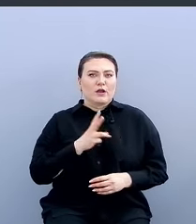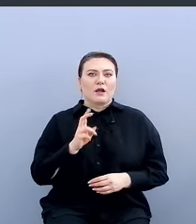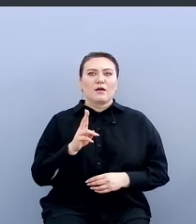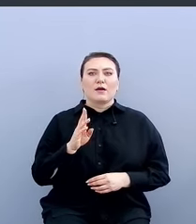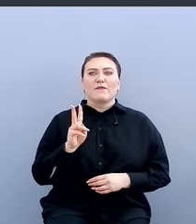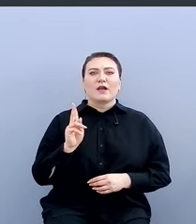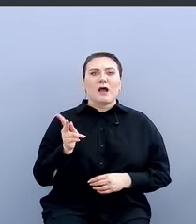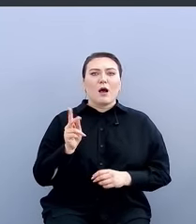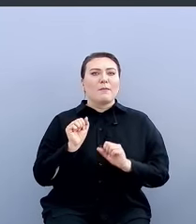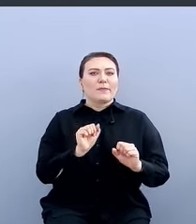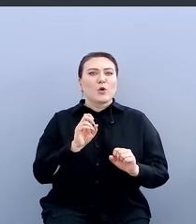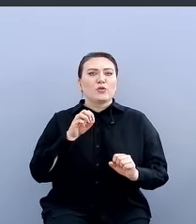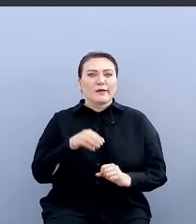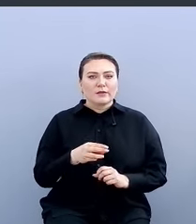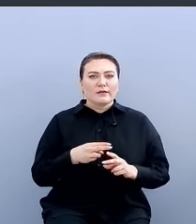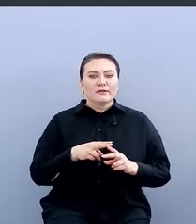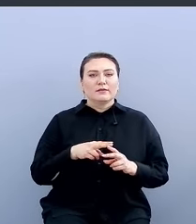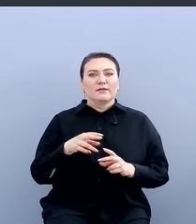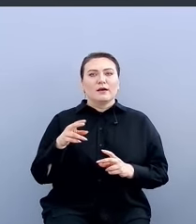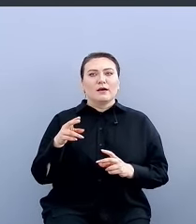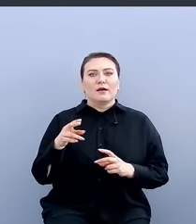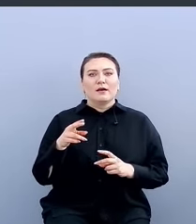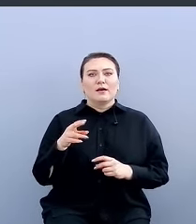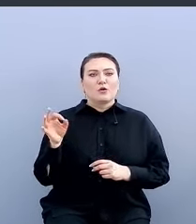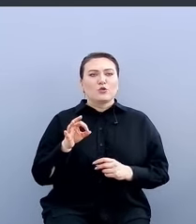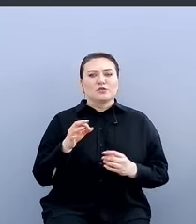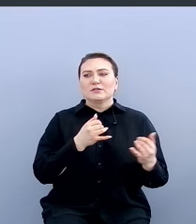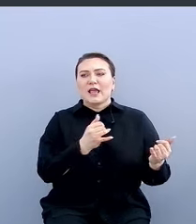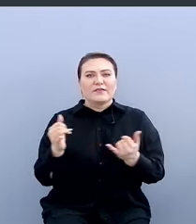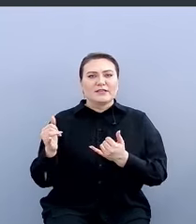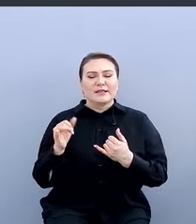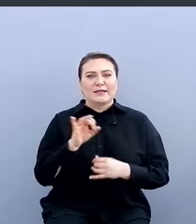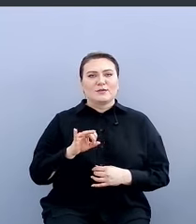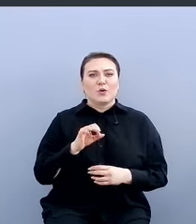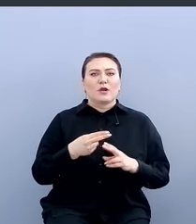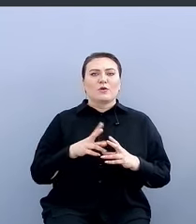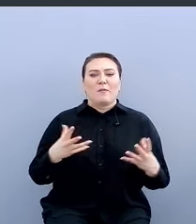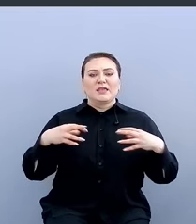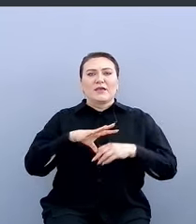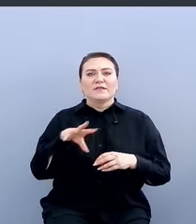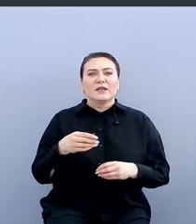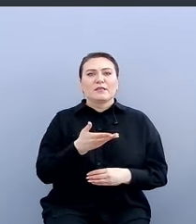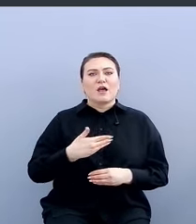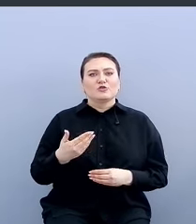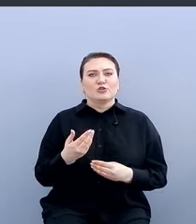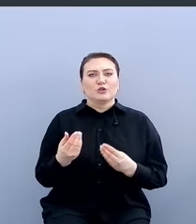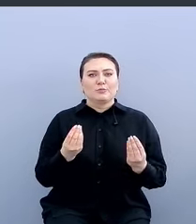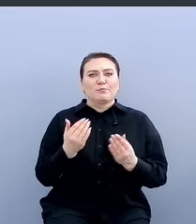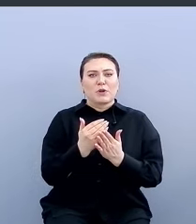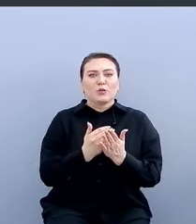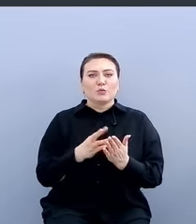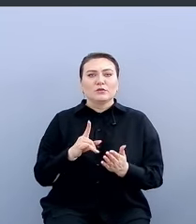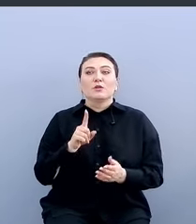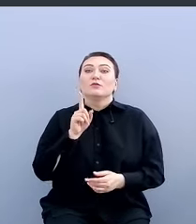Протект. Это такая кросс-сервисная история, которая объединяет все наши крупные продукты. Но при этом нужно